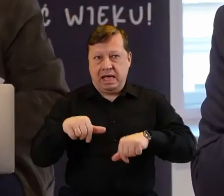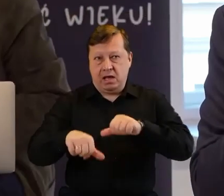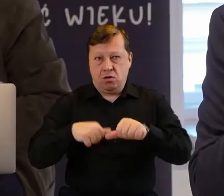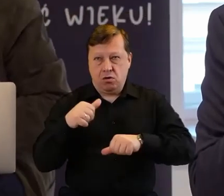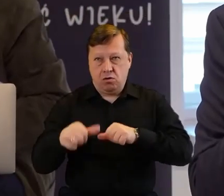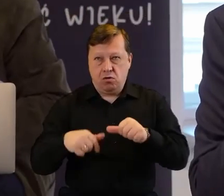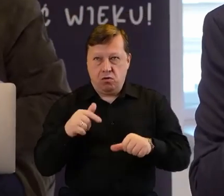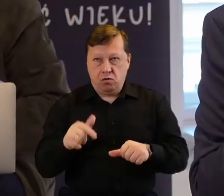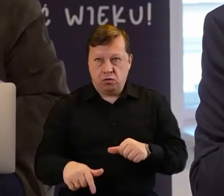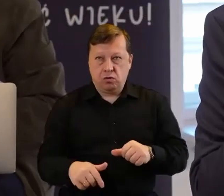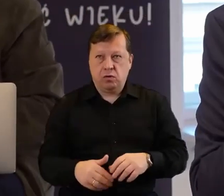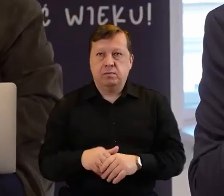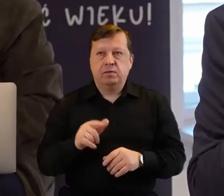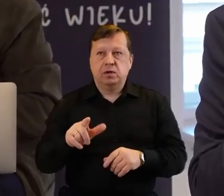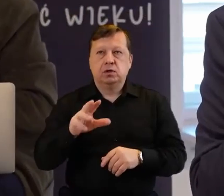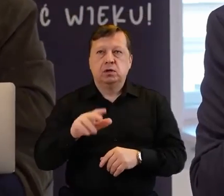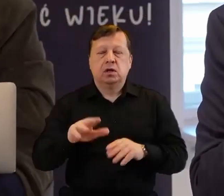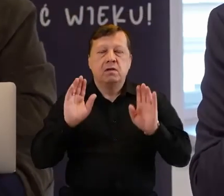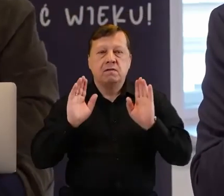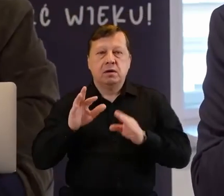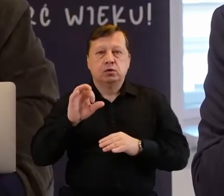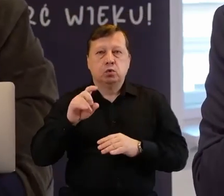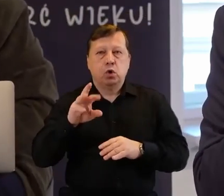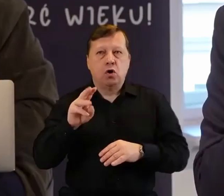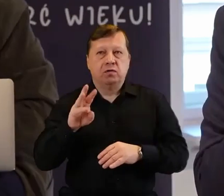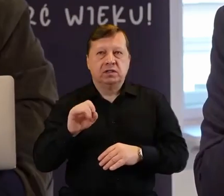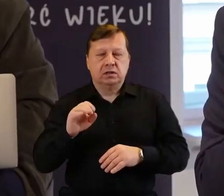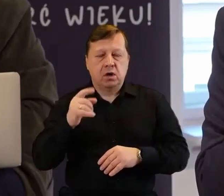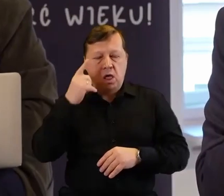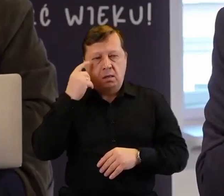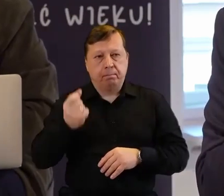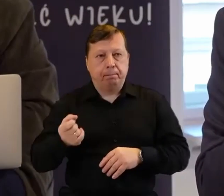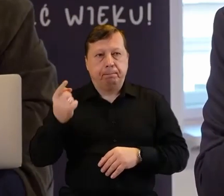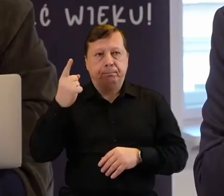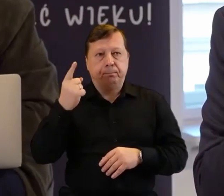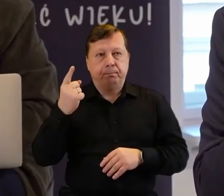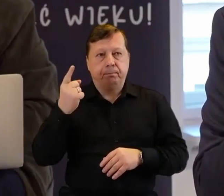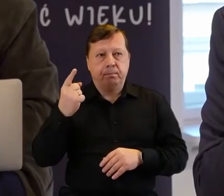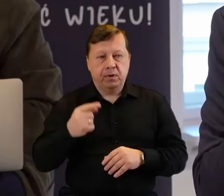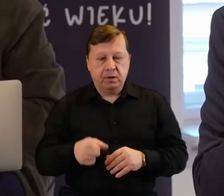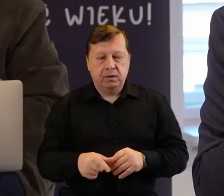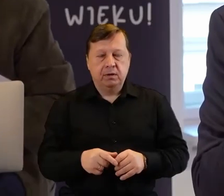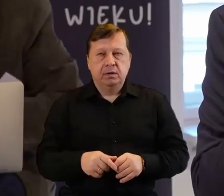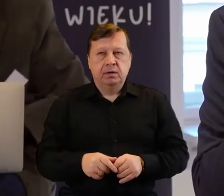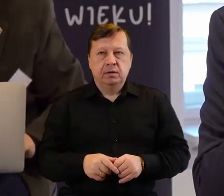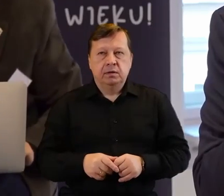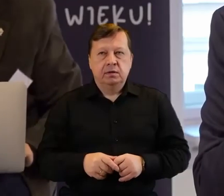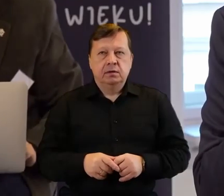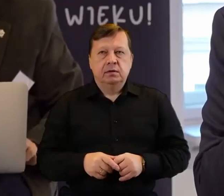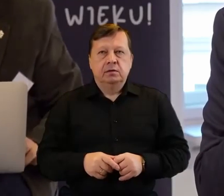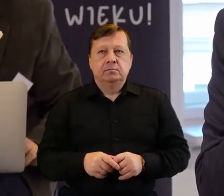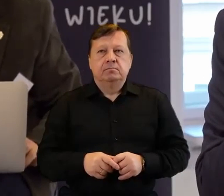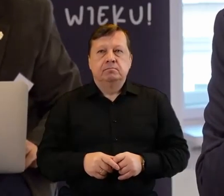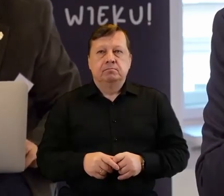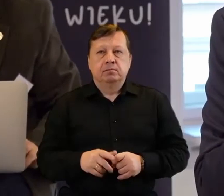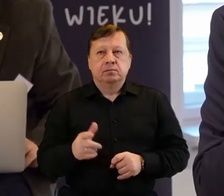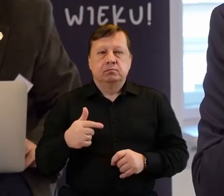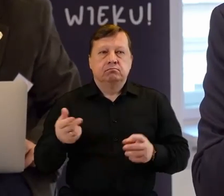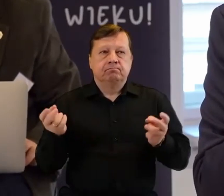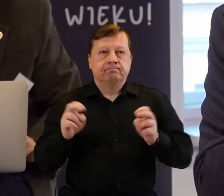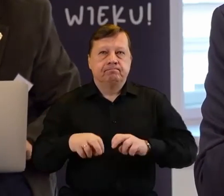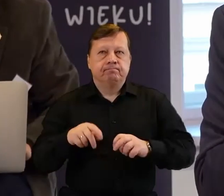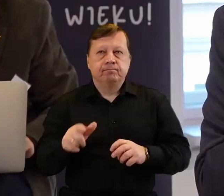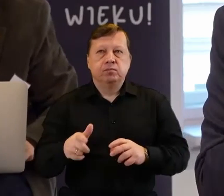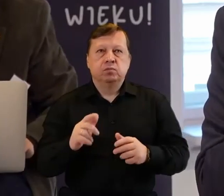zabaw facebookowych, wyszła mi do głowy taki pomysł, który też już gdzieś tam ich krążył po głowie na rekonstrukcję.